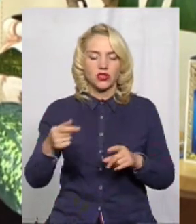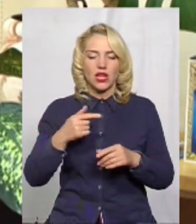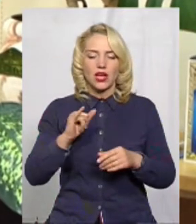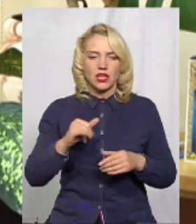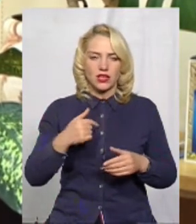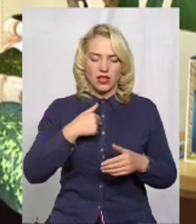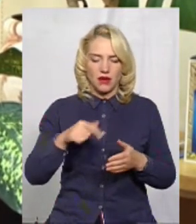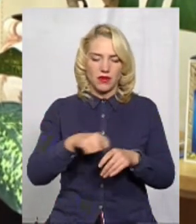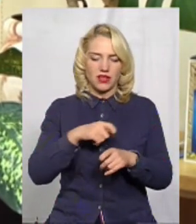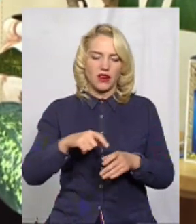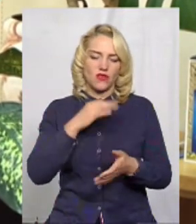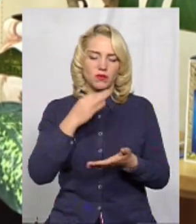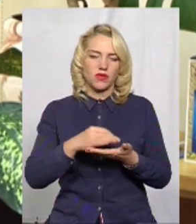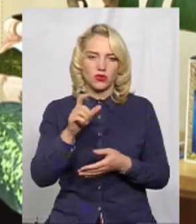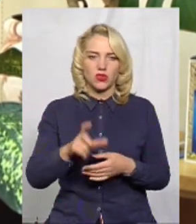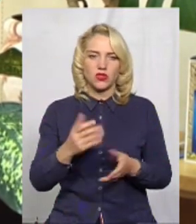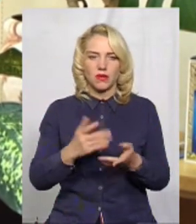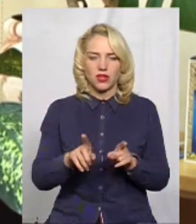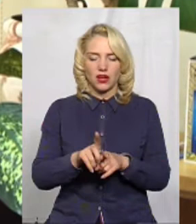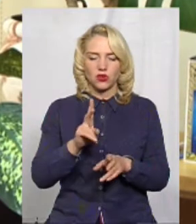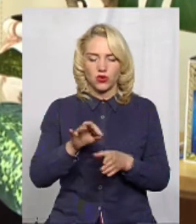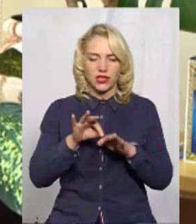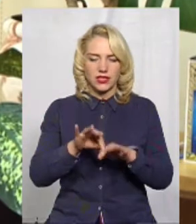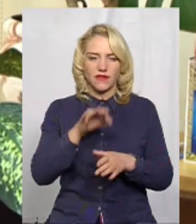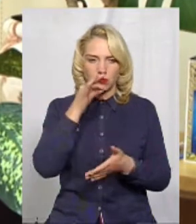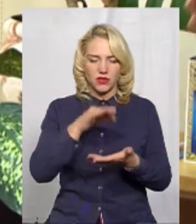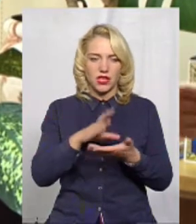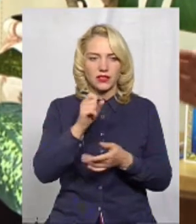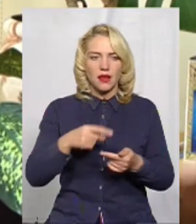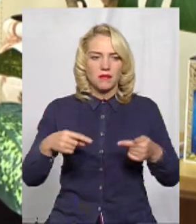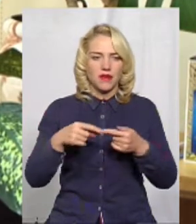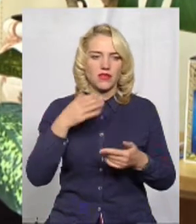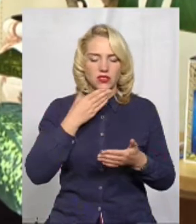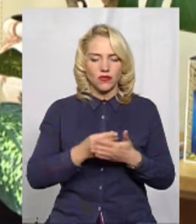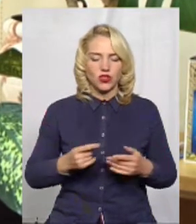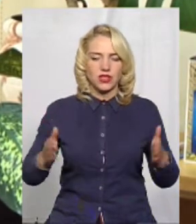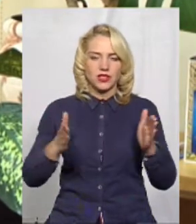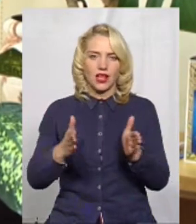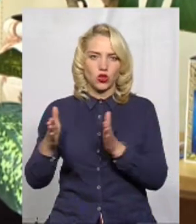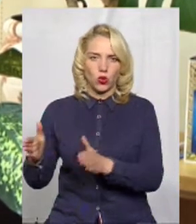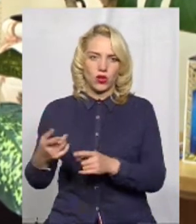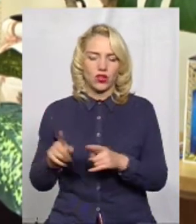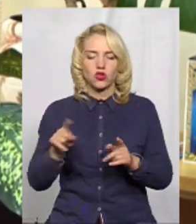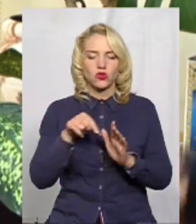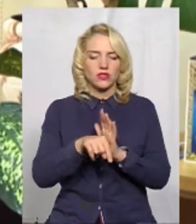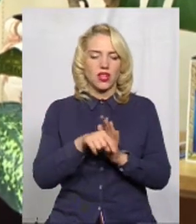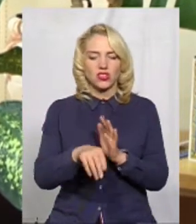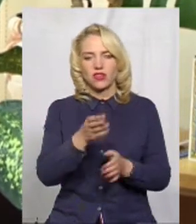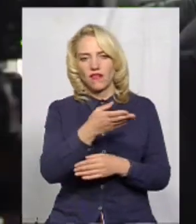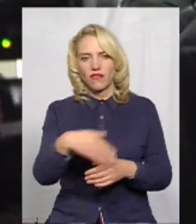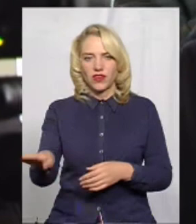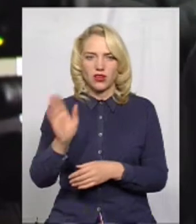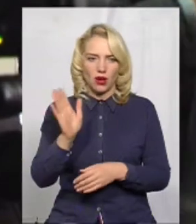особа, і тут теж люди присутні, які так присутні відповідальність за певні свої сектори і об'єкти. Що значить, вийдіть, а потім будемо